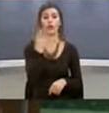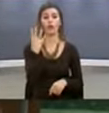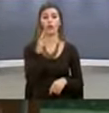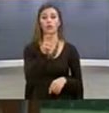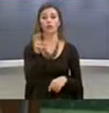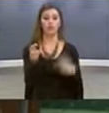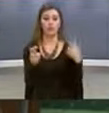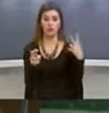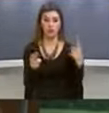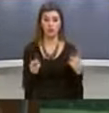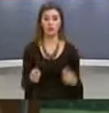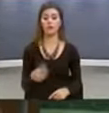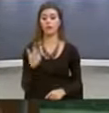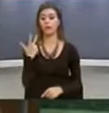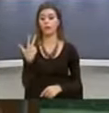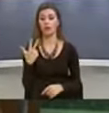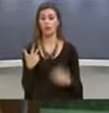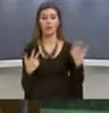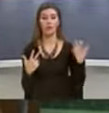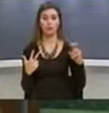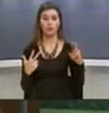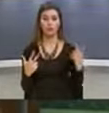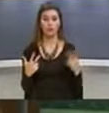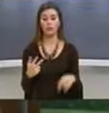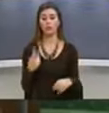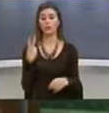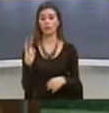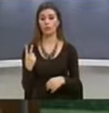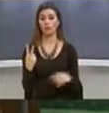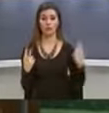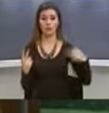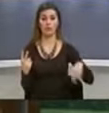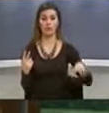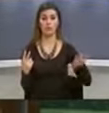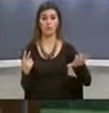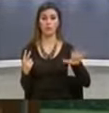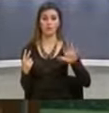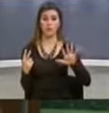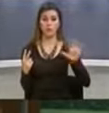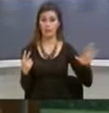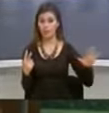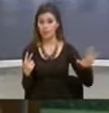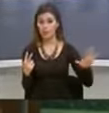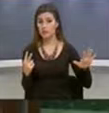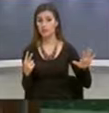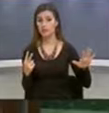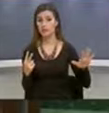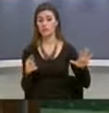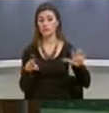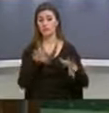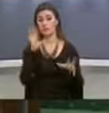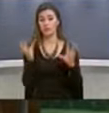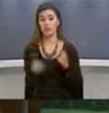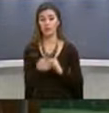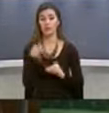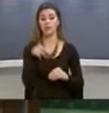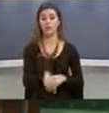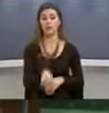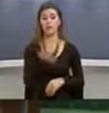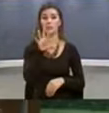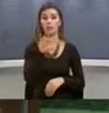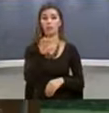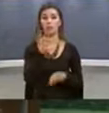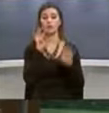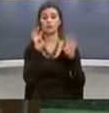me 3 funksione janë 312 zërtar, 2 funksione janë 1.155, që në total janë 1.509